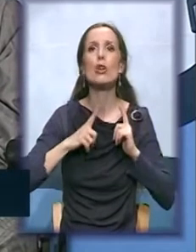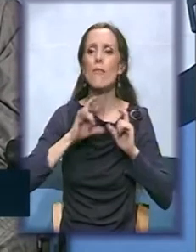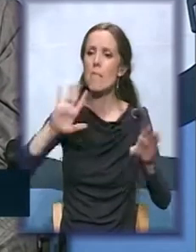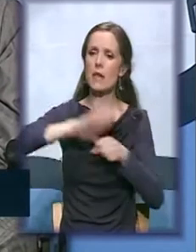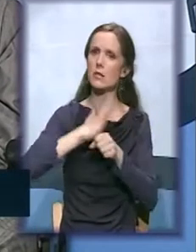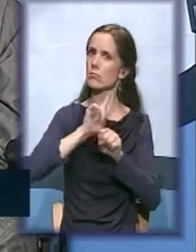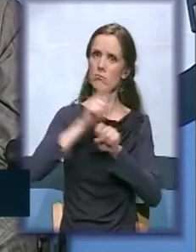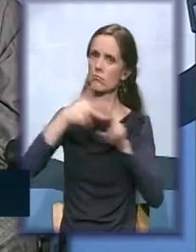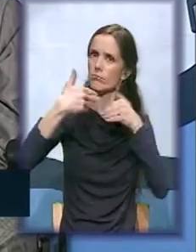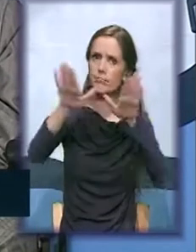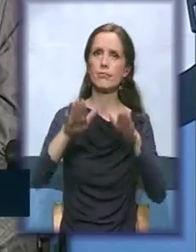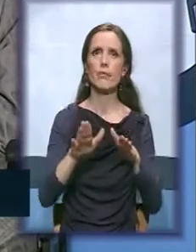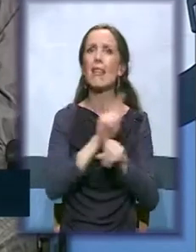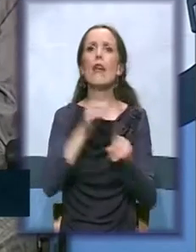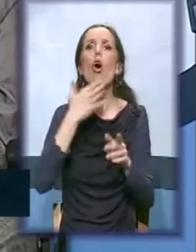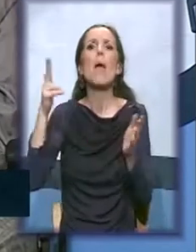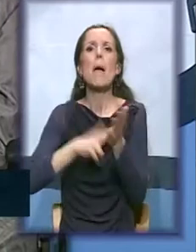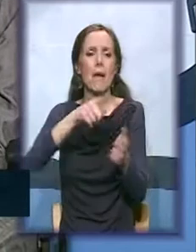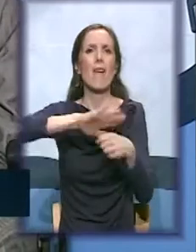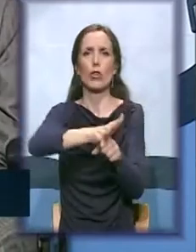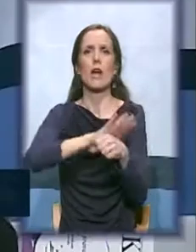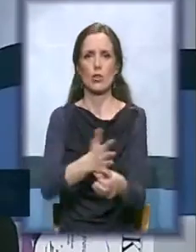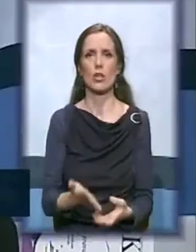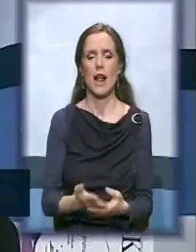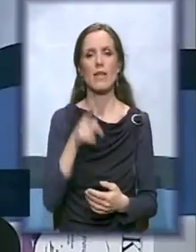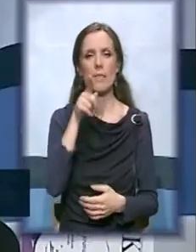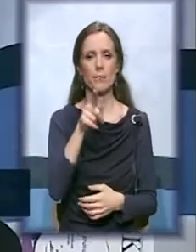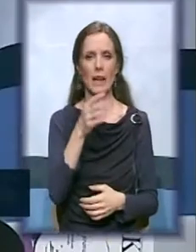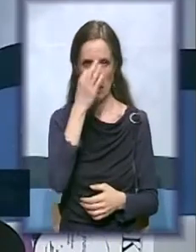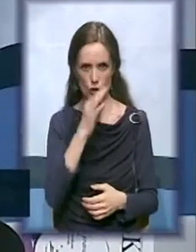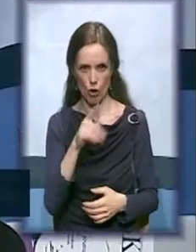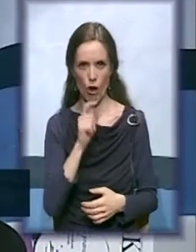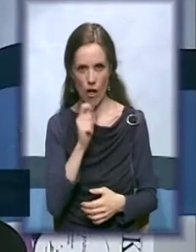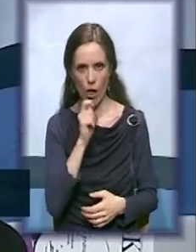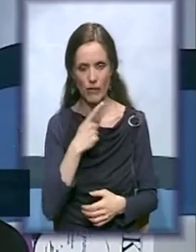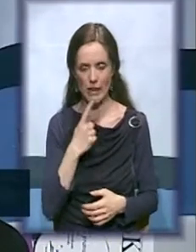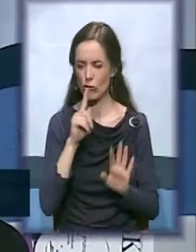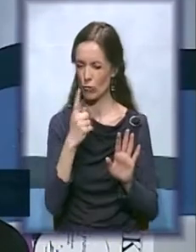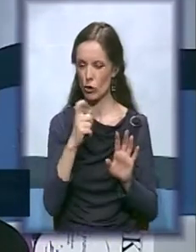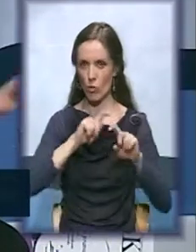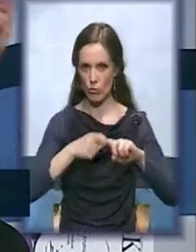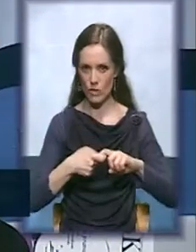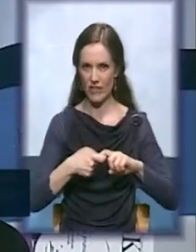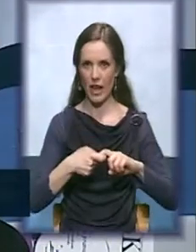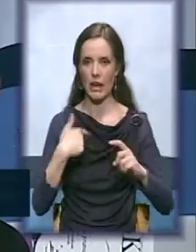pravo neko da je izlostavlja. Idemo sada na još jednu rečenicu, Lepika. Mislim da, ne znam, ja stalno imam potrebu